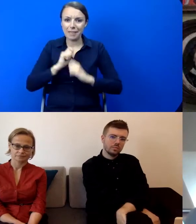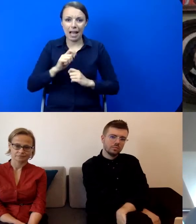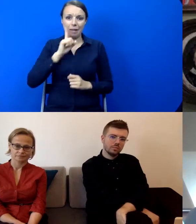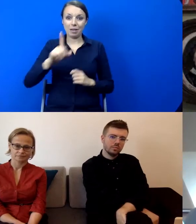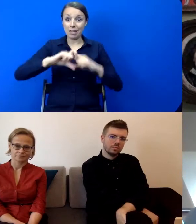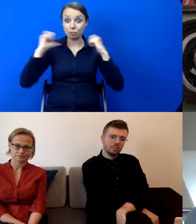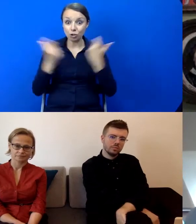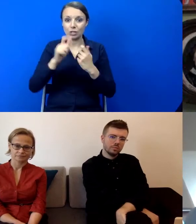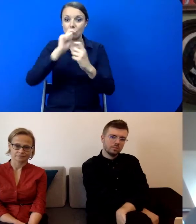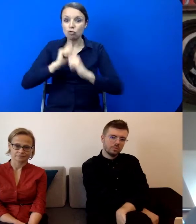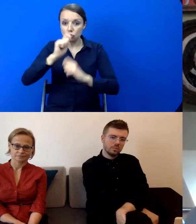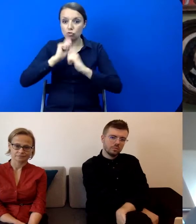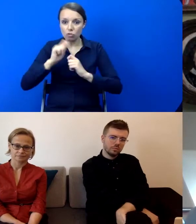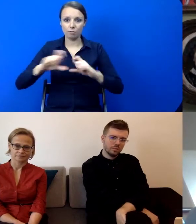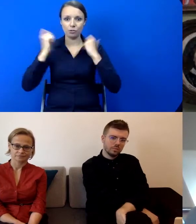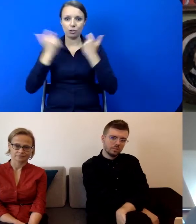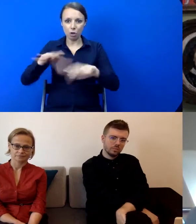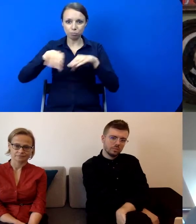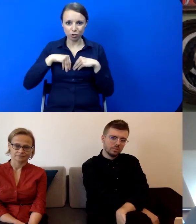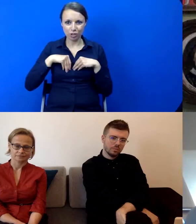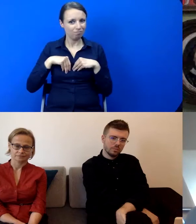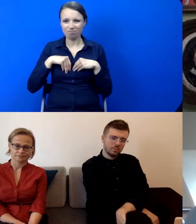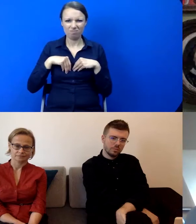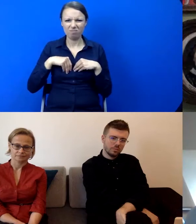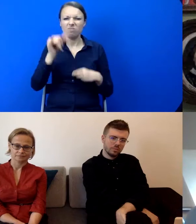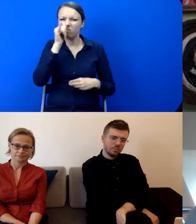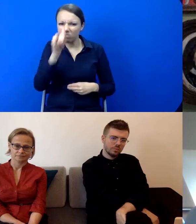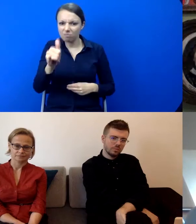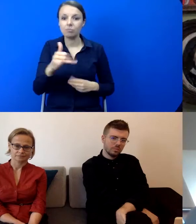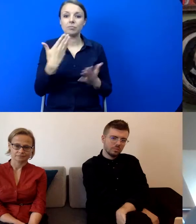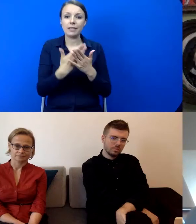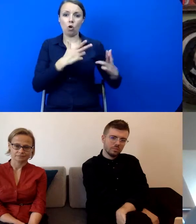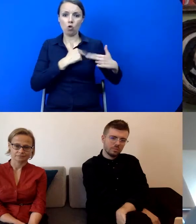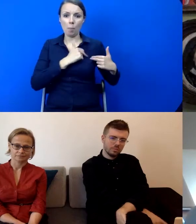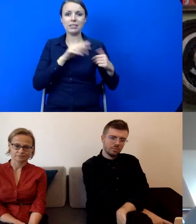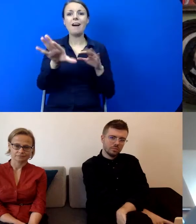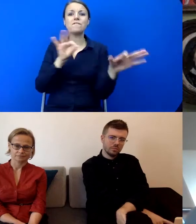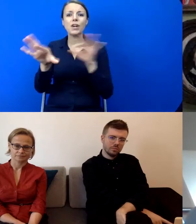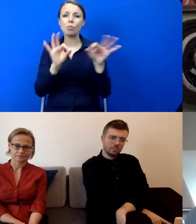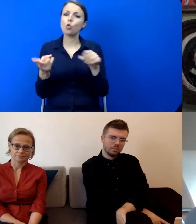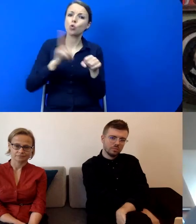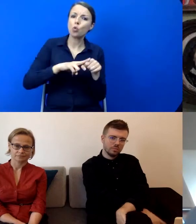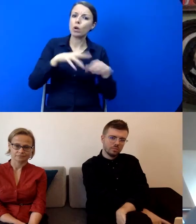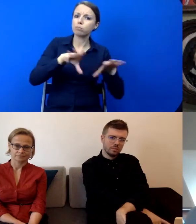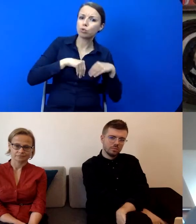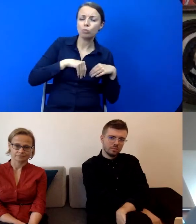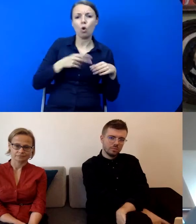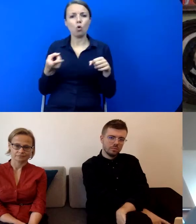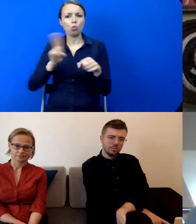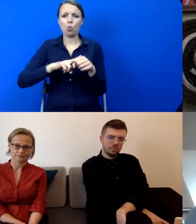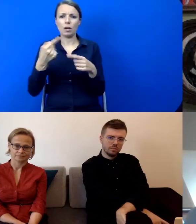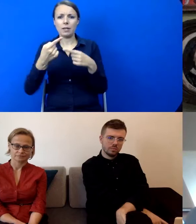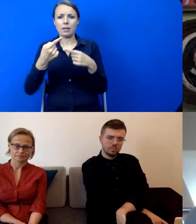stanie wszystkich darów po pierwsze przyjąć, a po drugie no też patrzymy pod kątem tego programu budowania kolekcji.